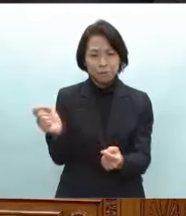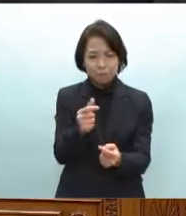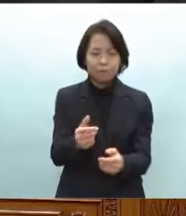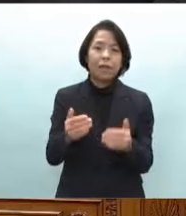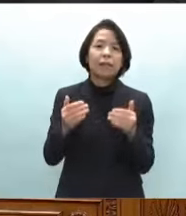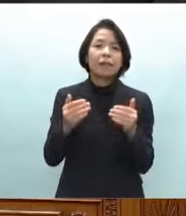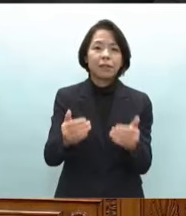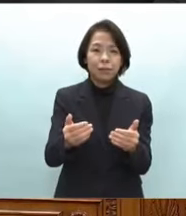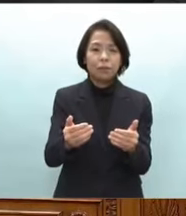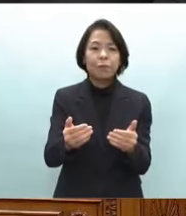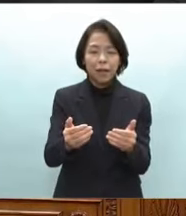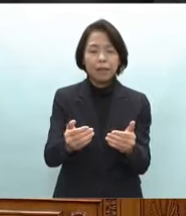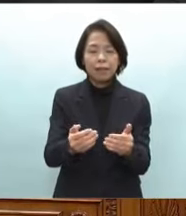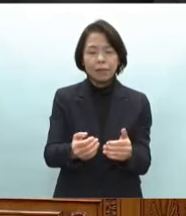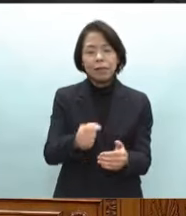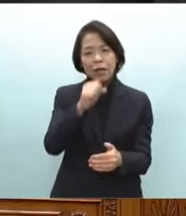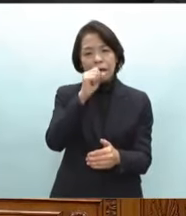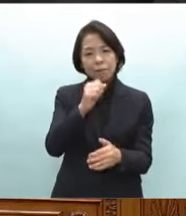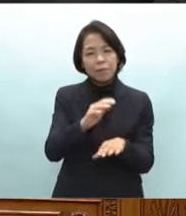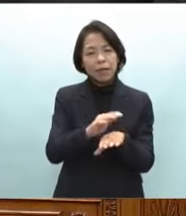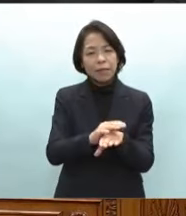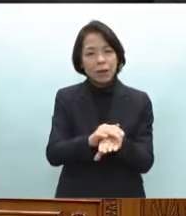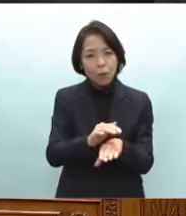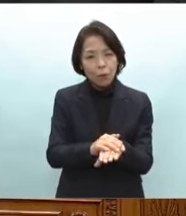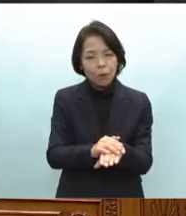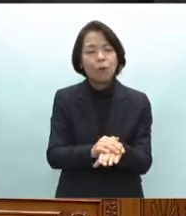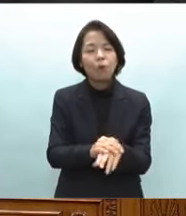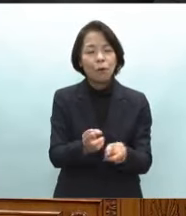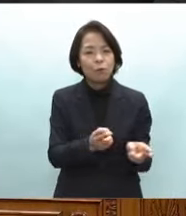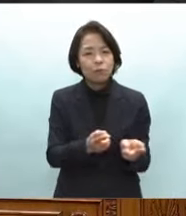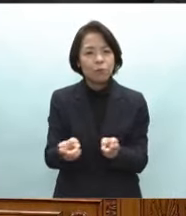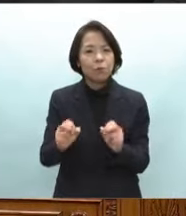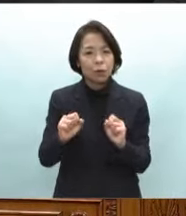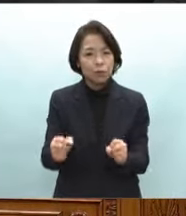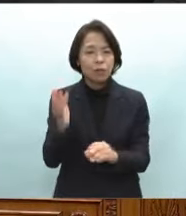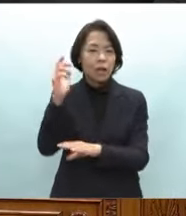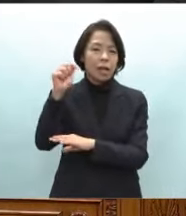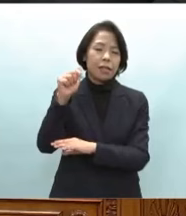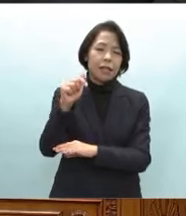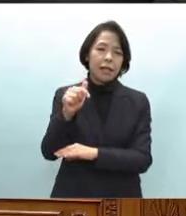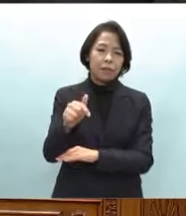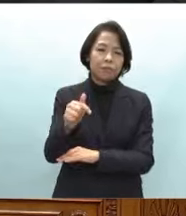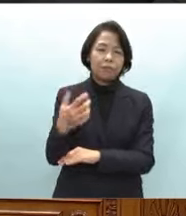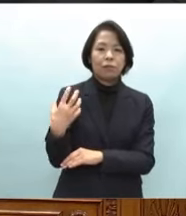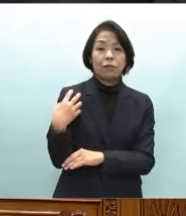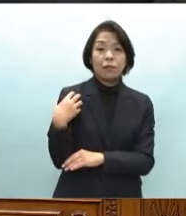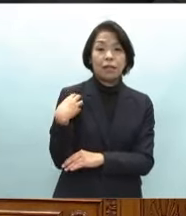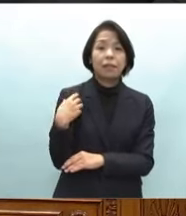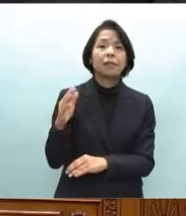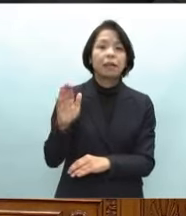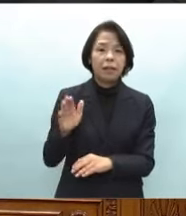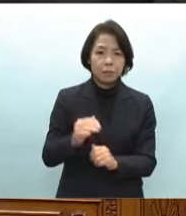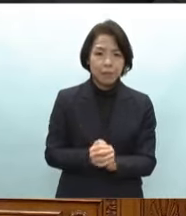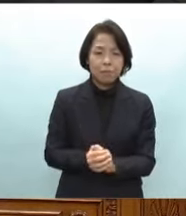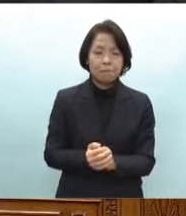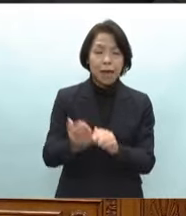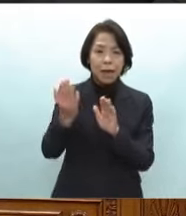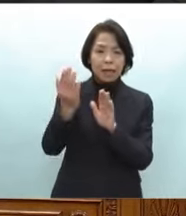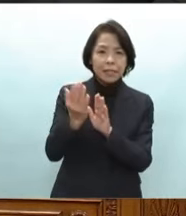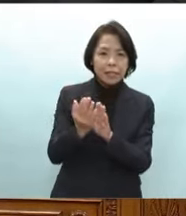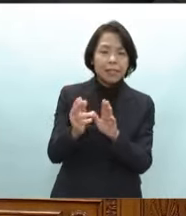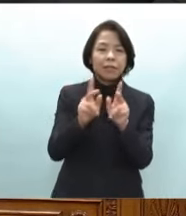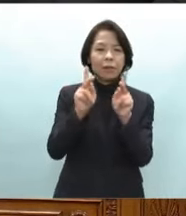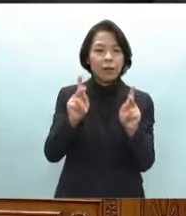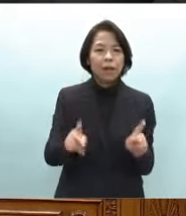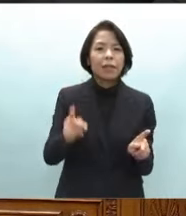め最善の措置をあらかじめ講じていくことは政府の最も重大な責務であり喫緊の課題と